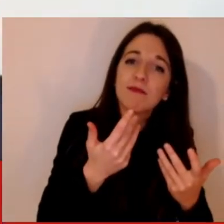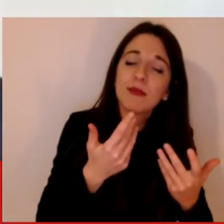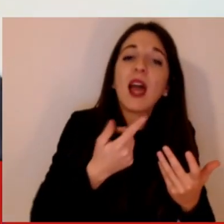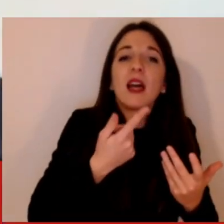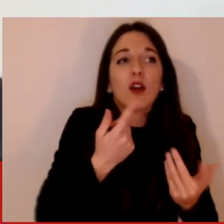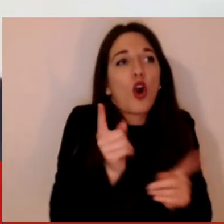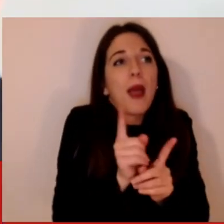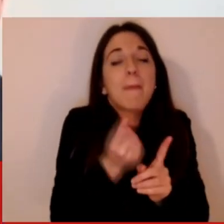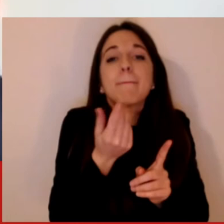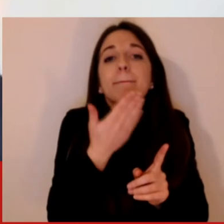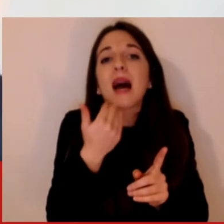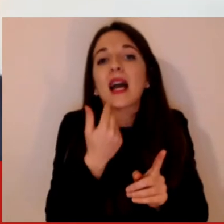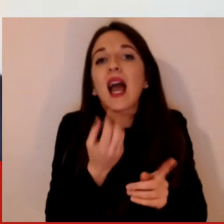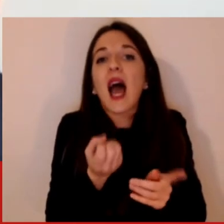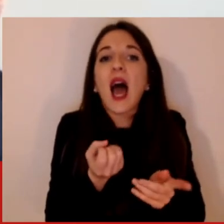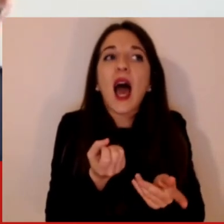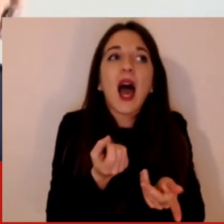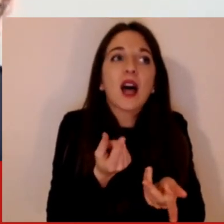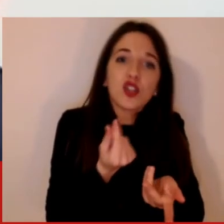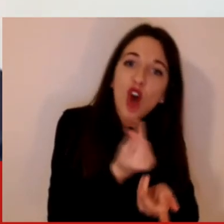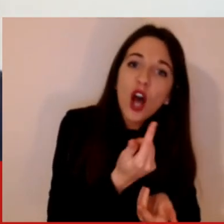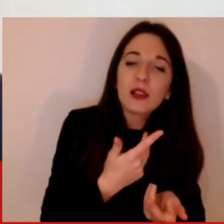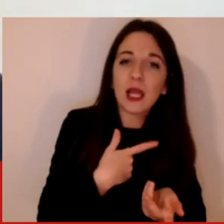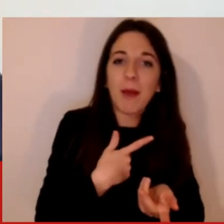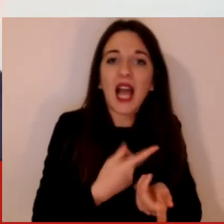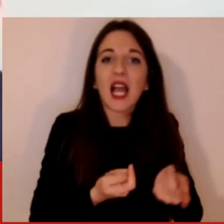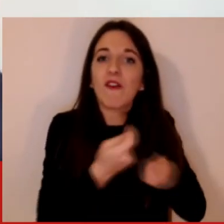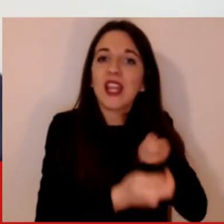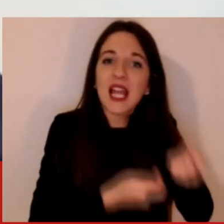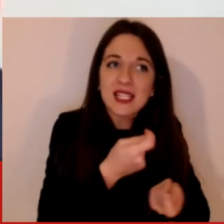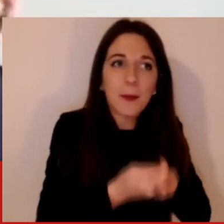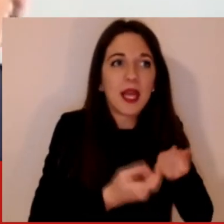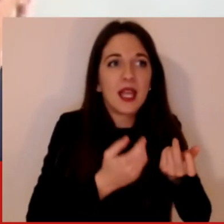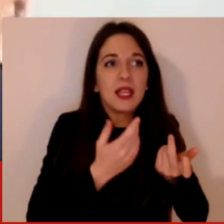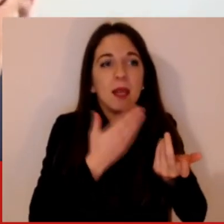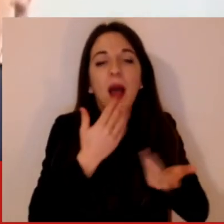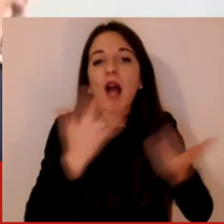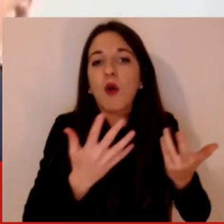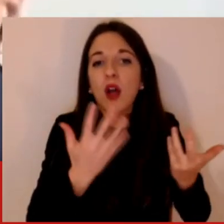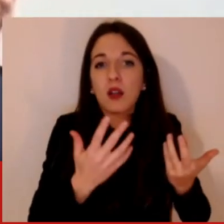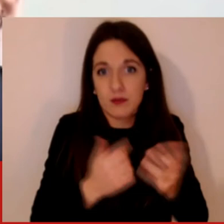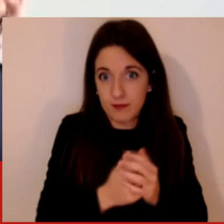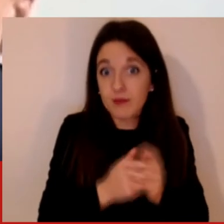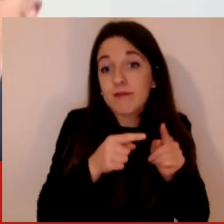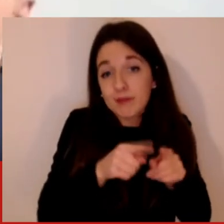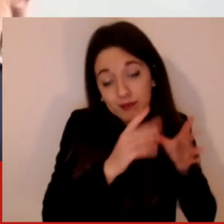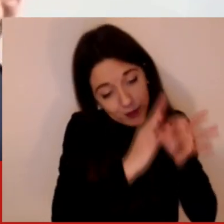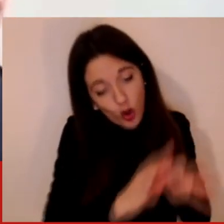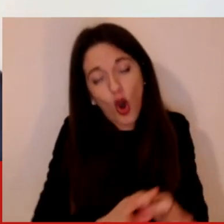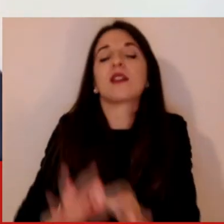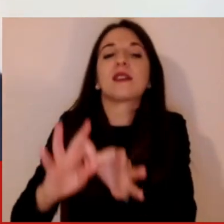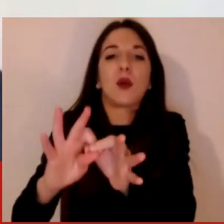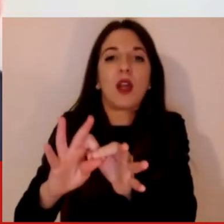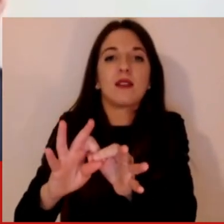appropriatamente nel pubblico, cioè il fatto che si diceva ci sono scenari disastrosi, quegli scenari disastrosi vengono fatti per poi